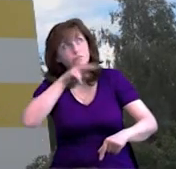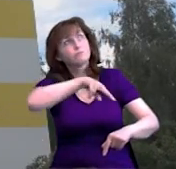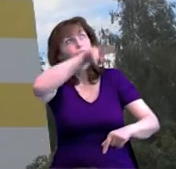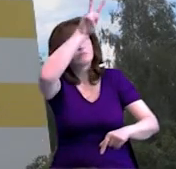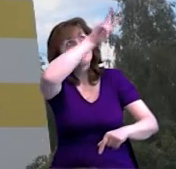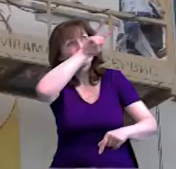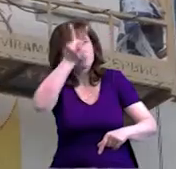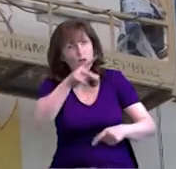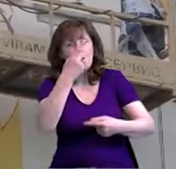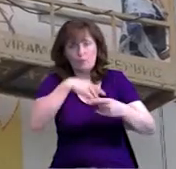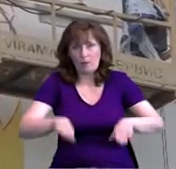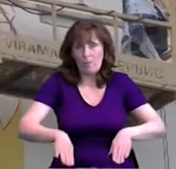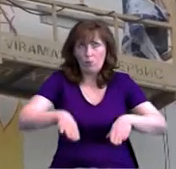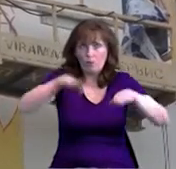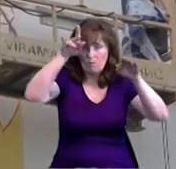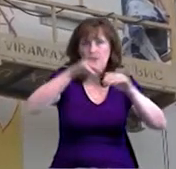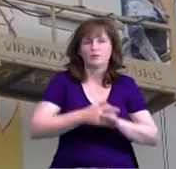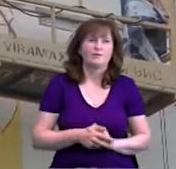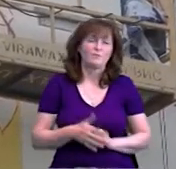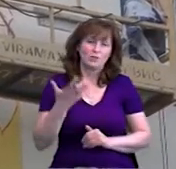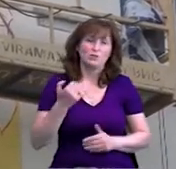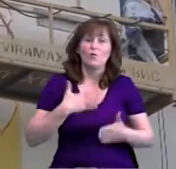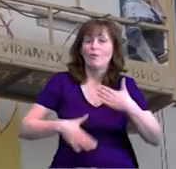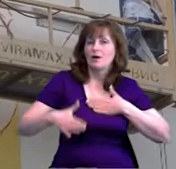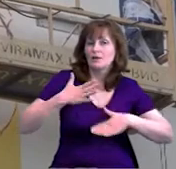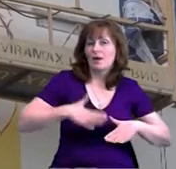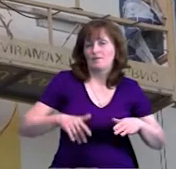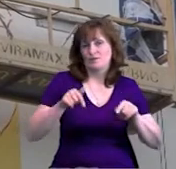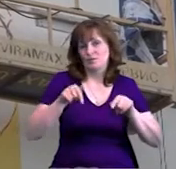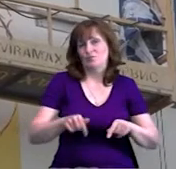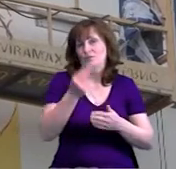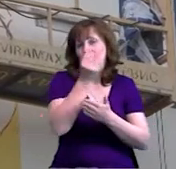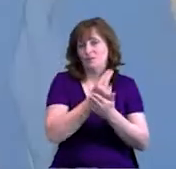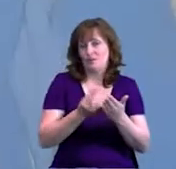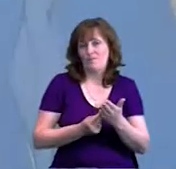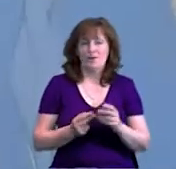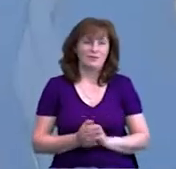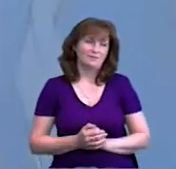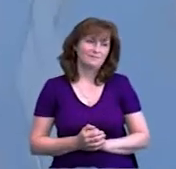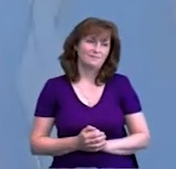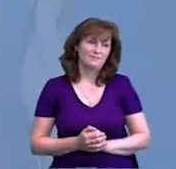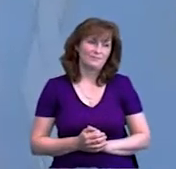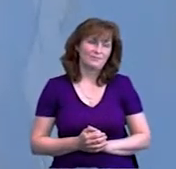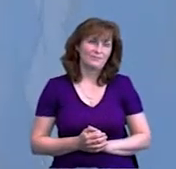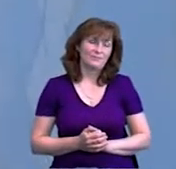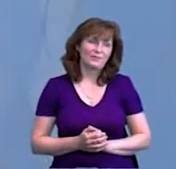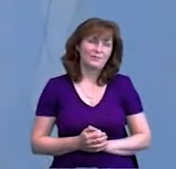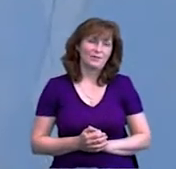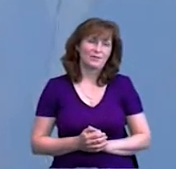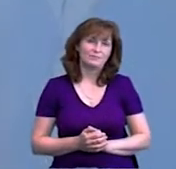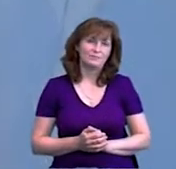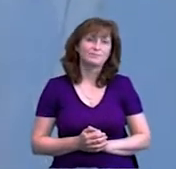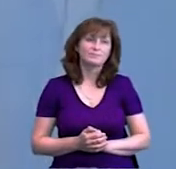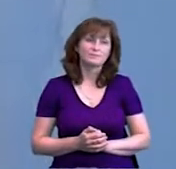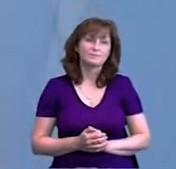це дело розсматривати. Ще одна радость, чомусь тут достатньо радостно рисувати і украшати це здання.